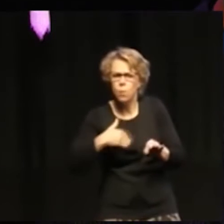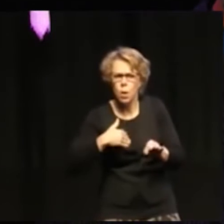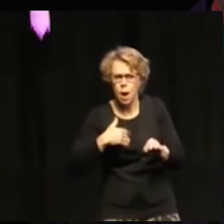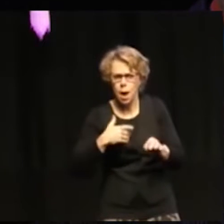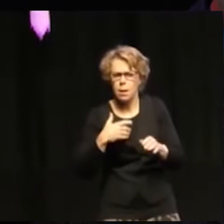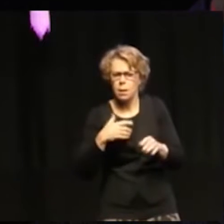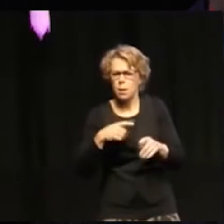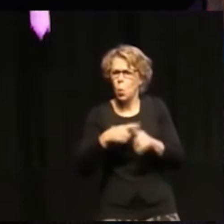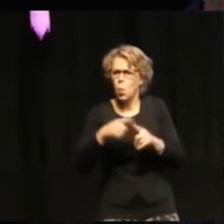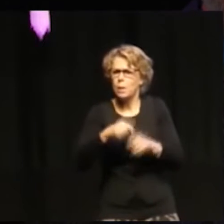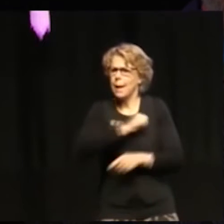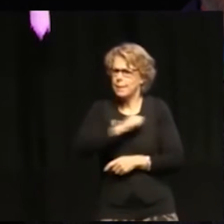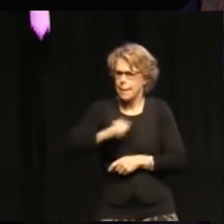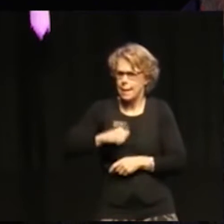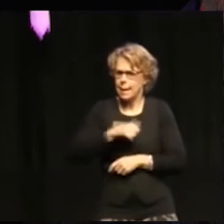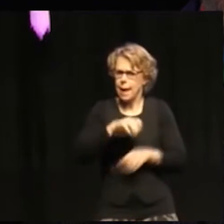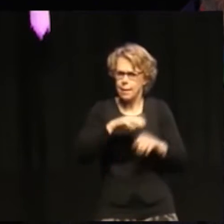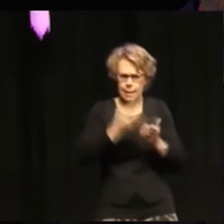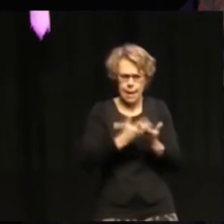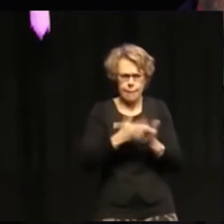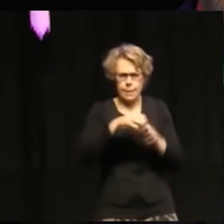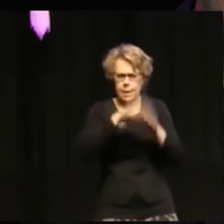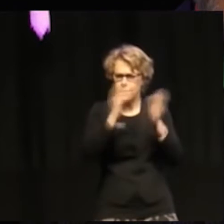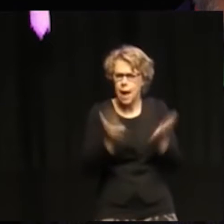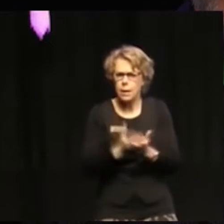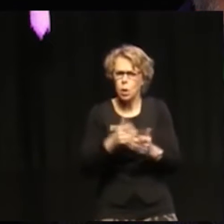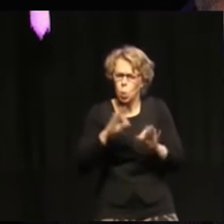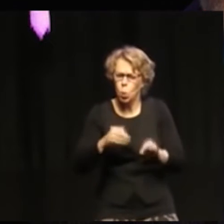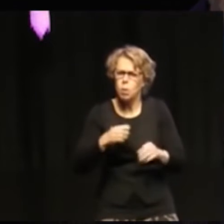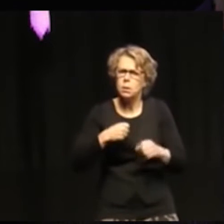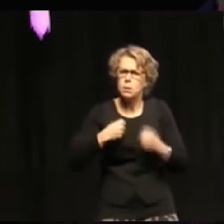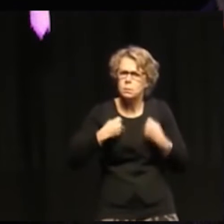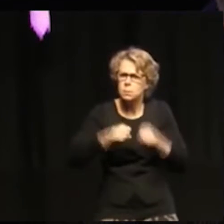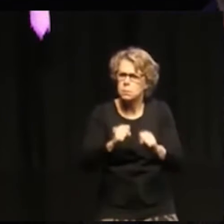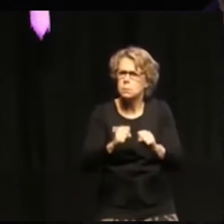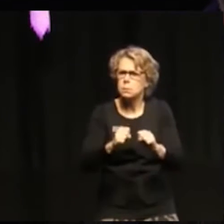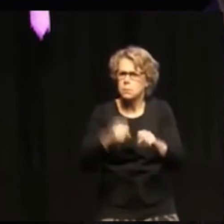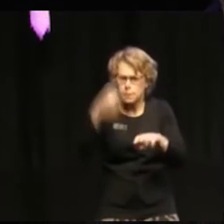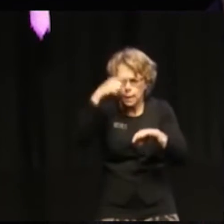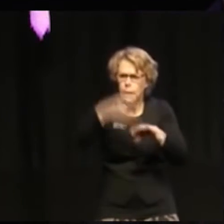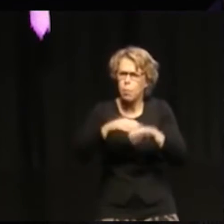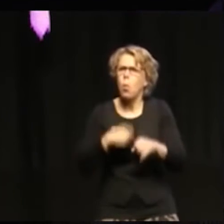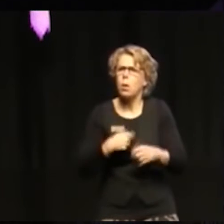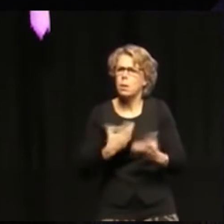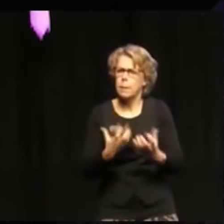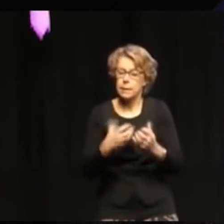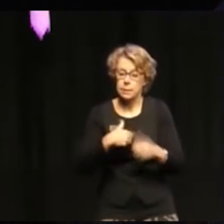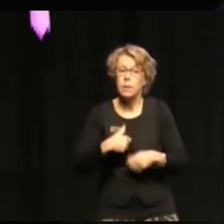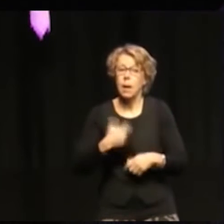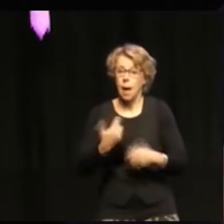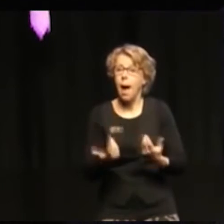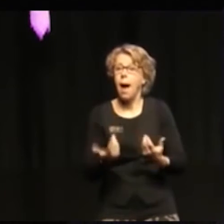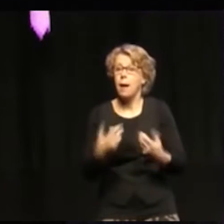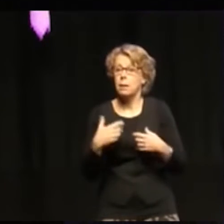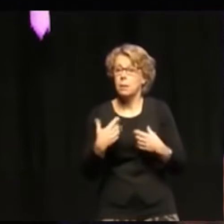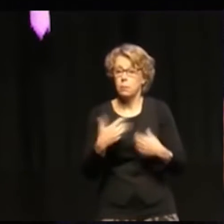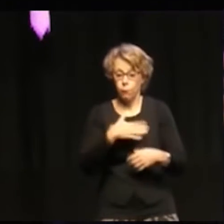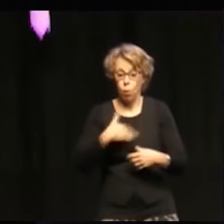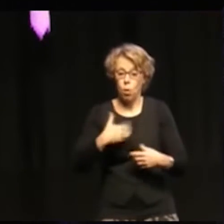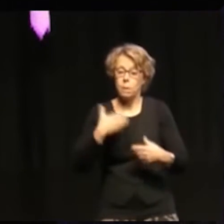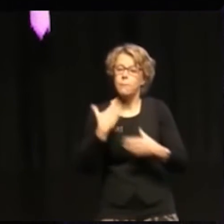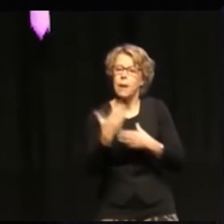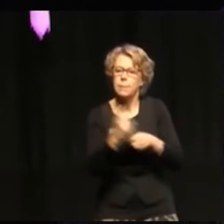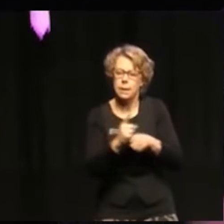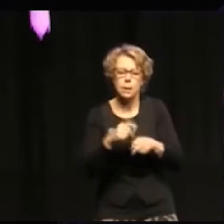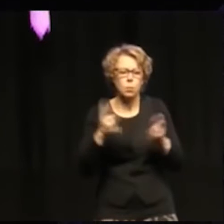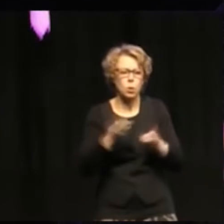länder i världen verkligen genomför det här i praktiken. För det rör vår framtid, både socialt,